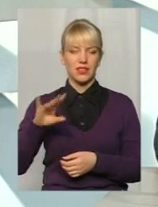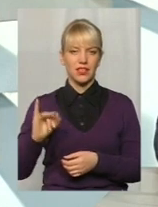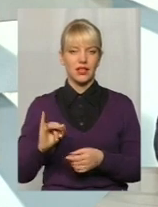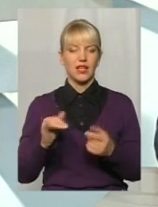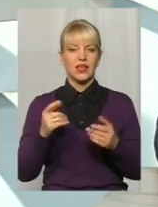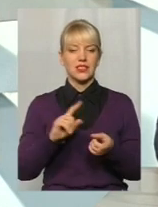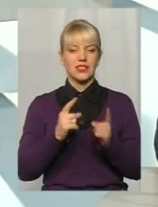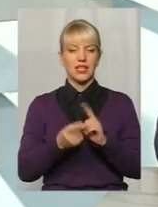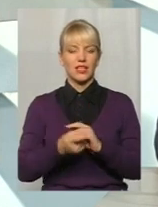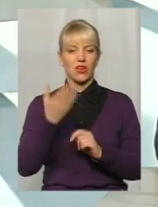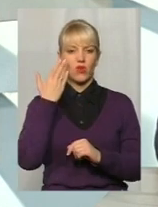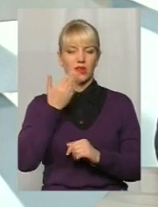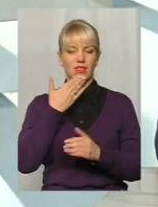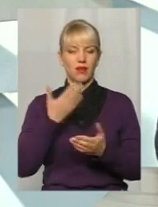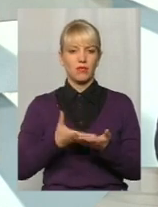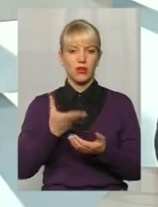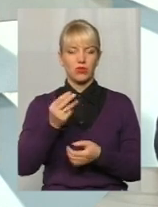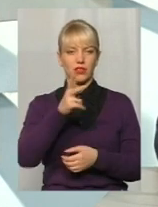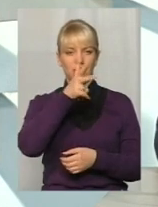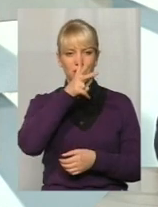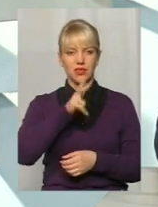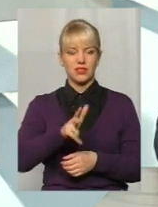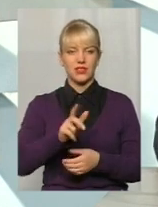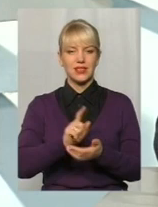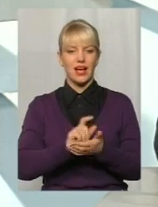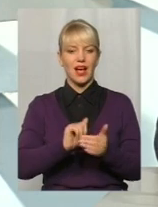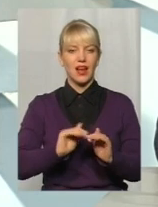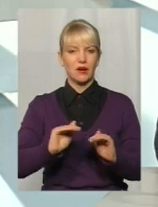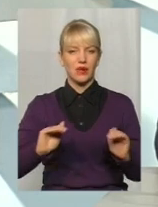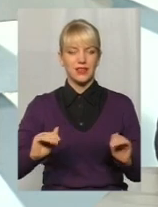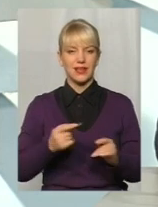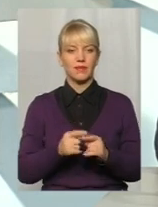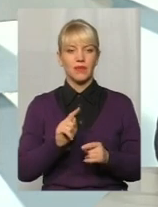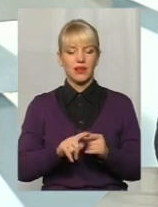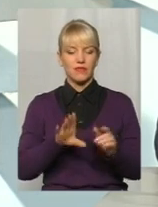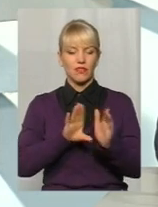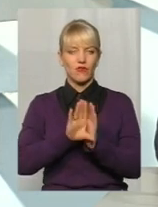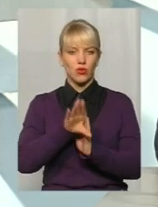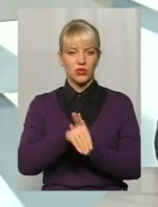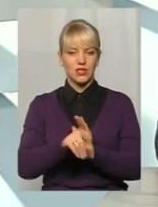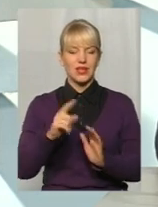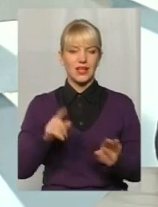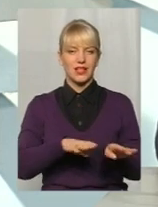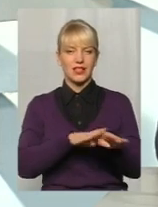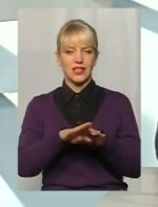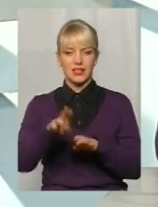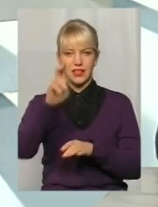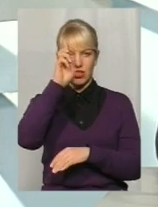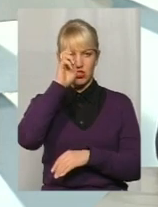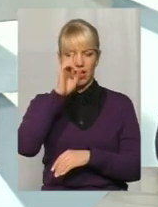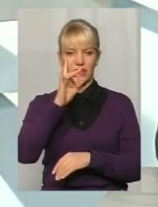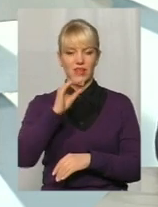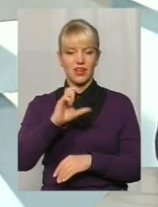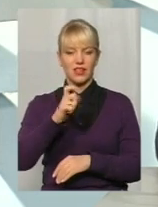коли вона не сплачує три місяці аліменти. Фактично, після цього вона вноситься до єдиного державного реєстру